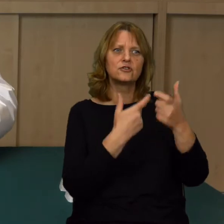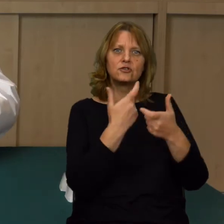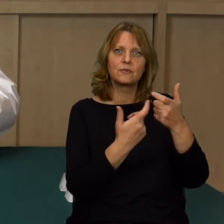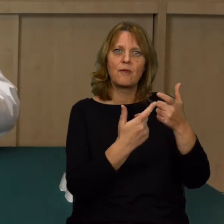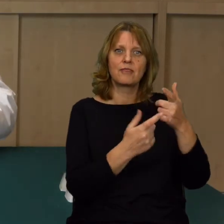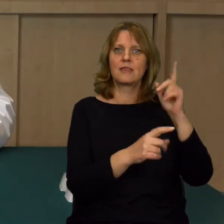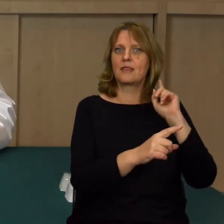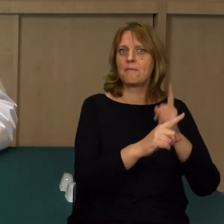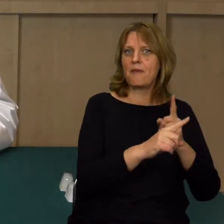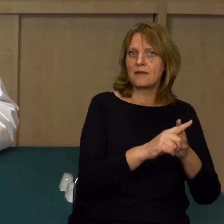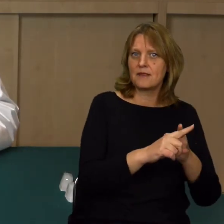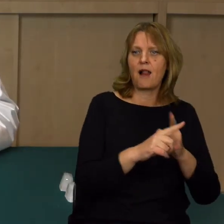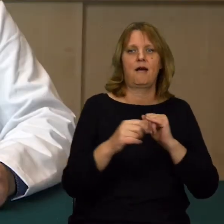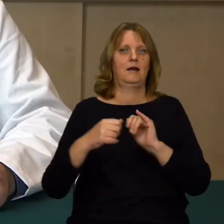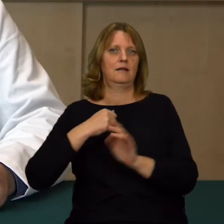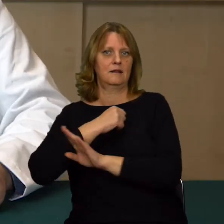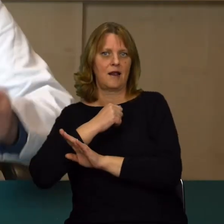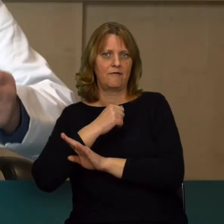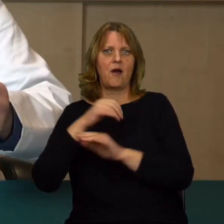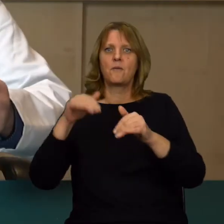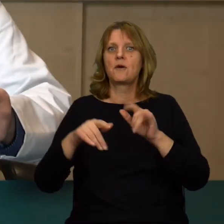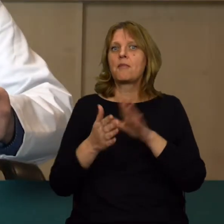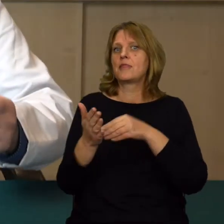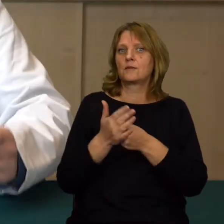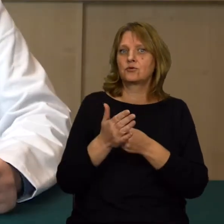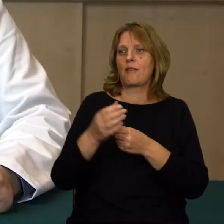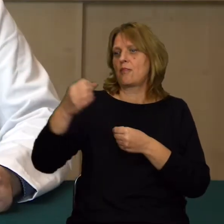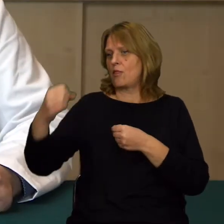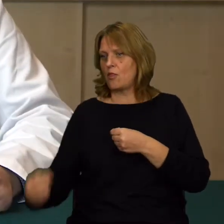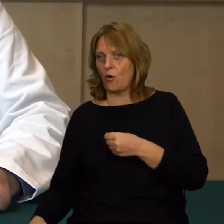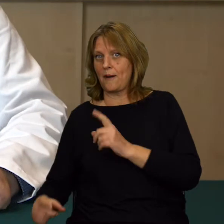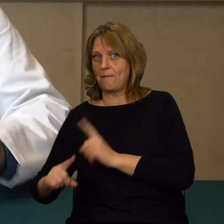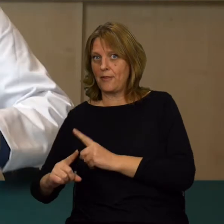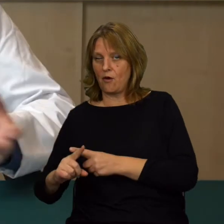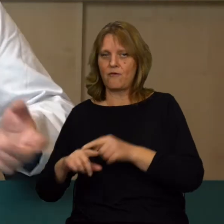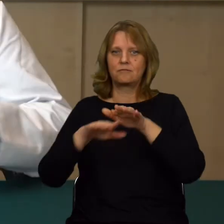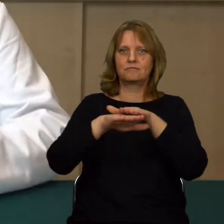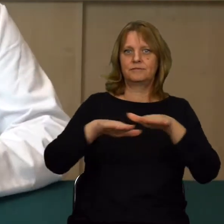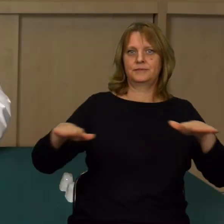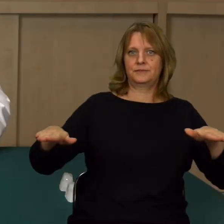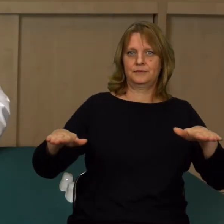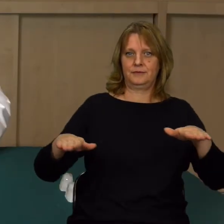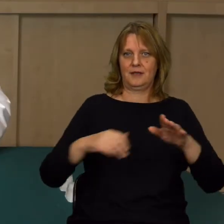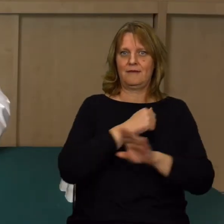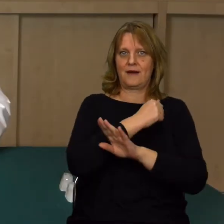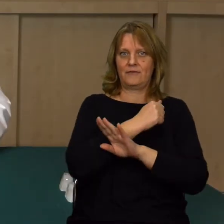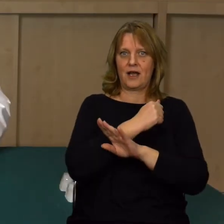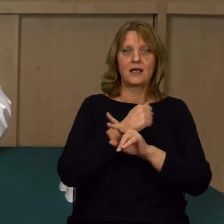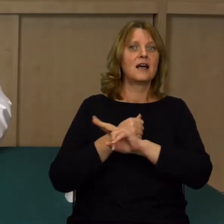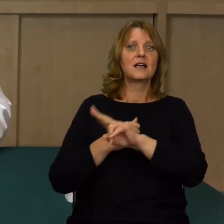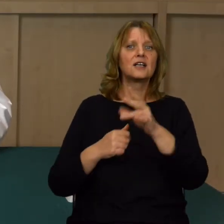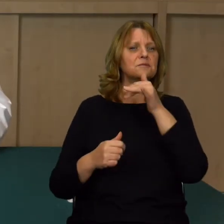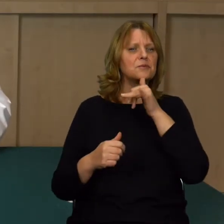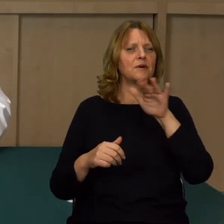z metalu i właśnie na przykład z drewna. Może to być noga i blat od ławki albo od jakiegoś krzesełka. Dotknijmy teraz